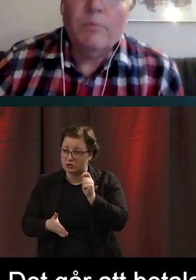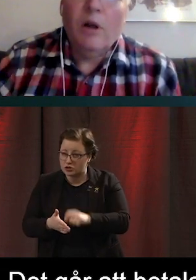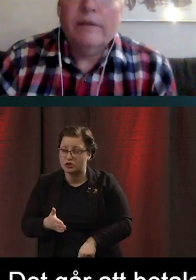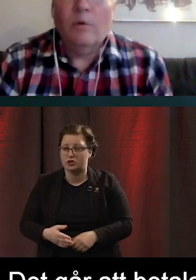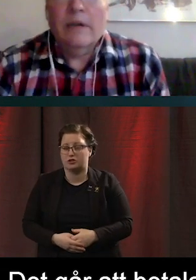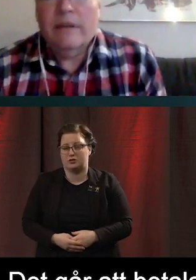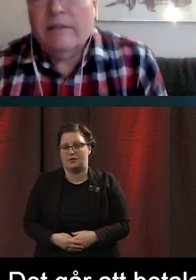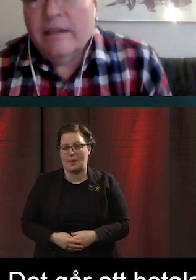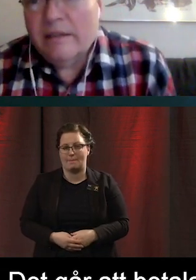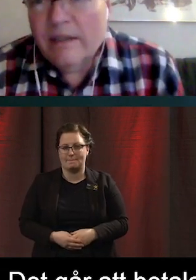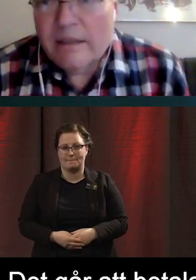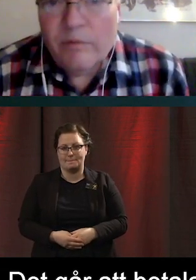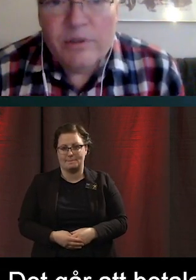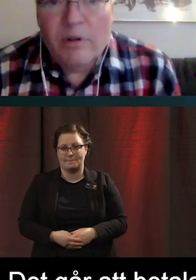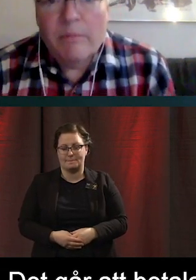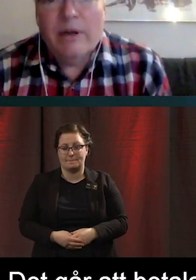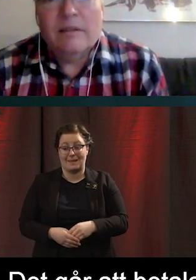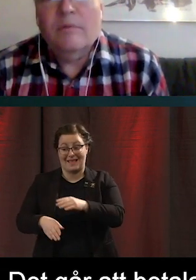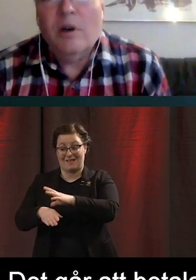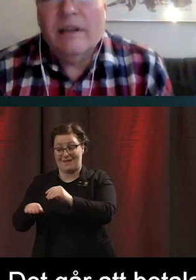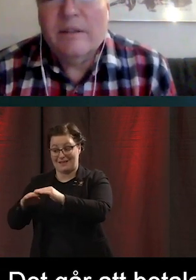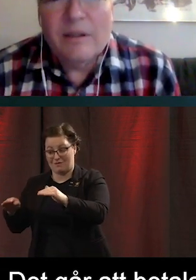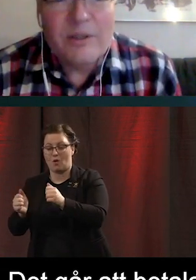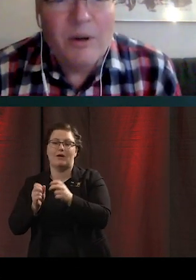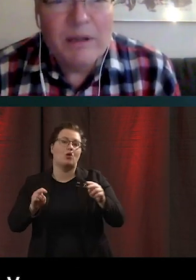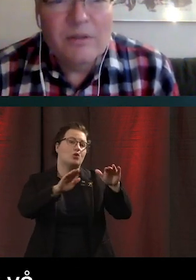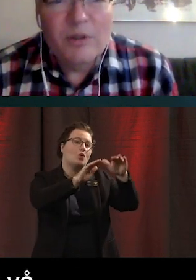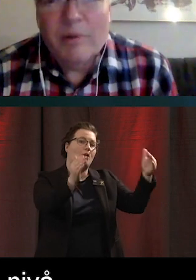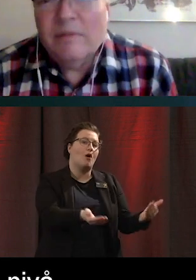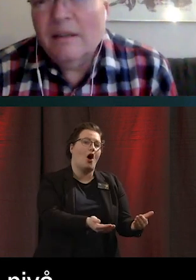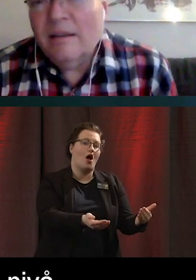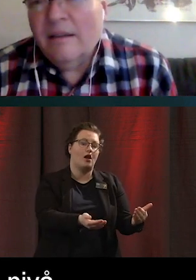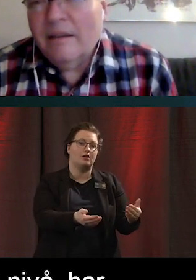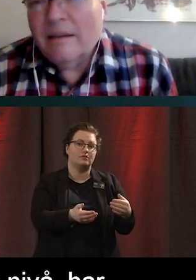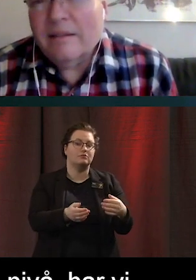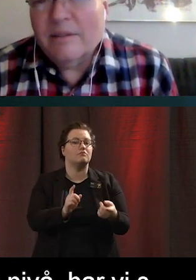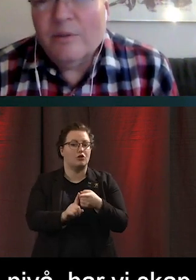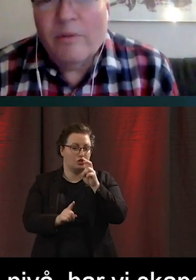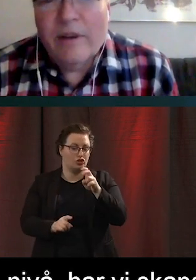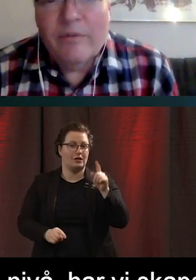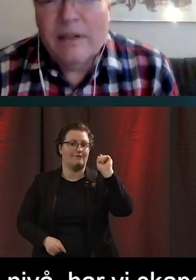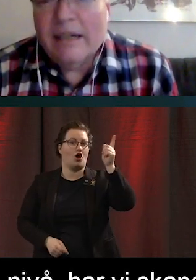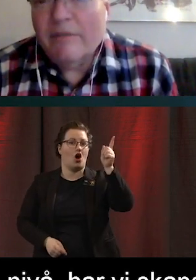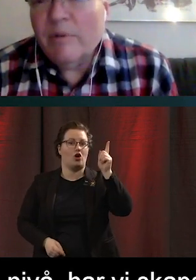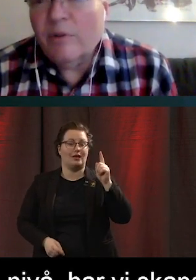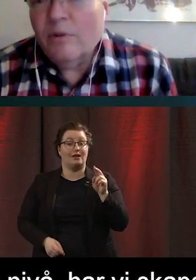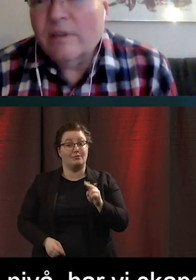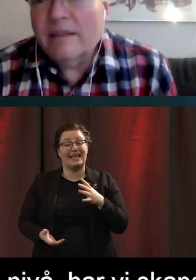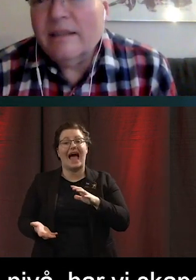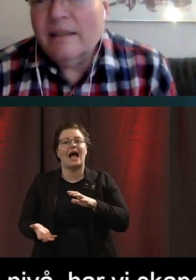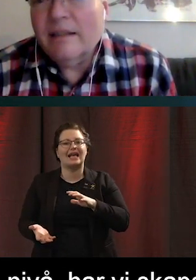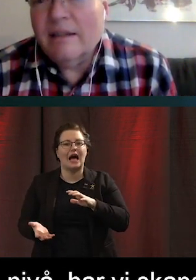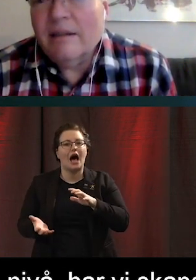På global nivå och även i svensk nivå så har man börjat ana att vi har skapat någon typ av katastrof här. för elever med